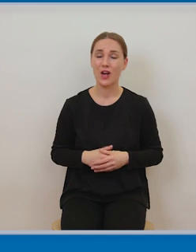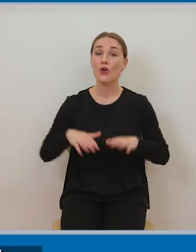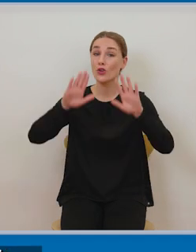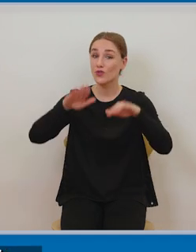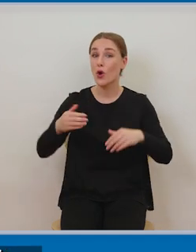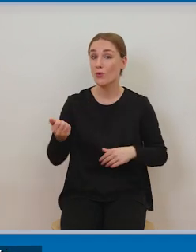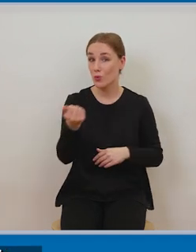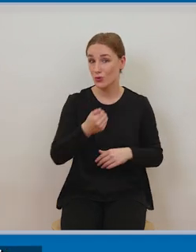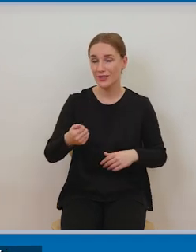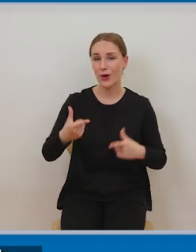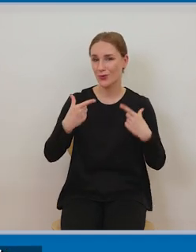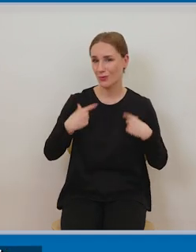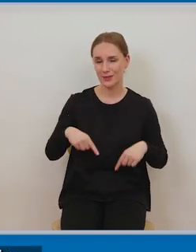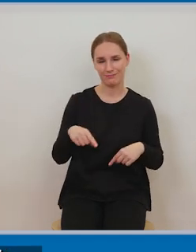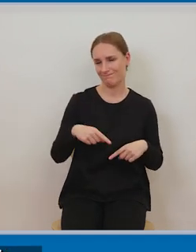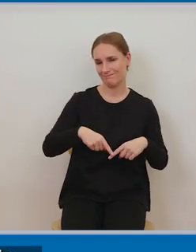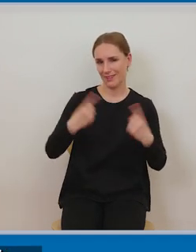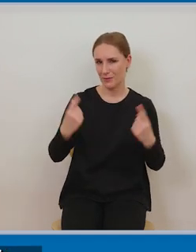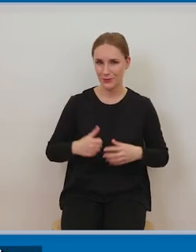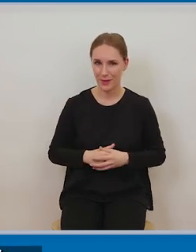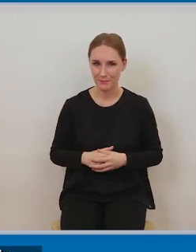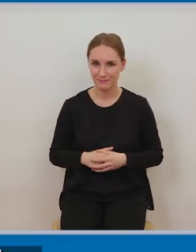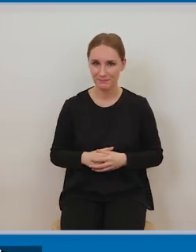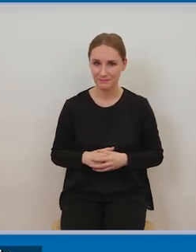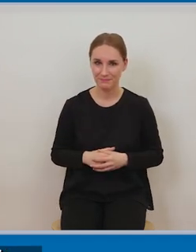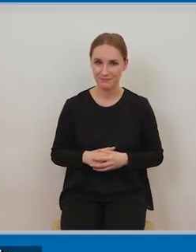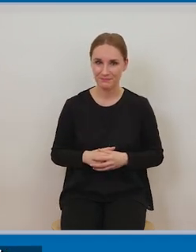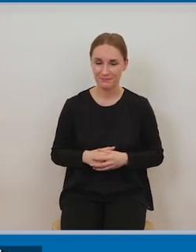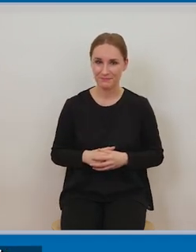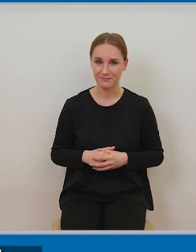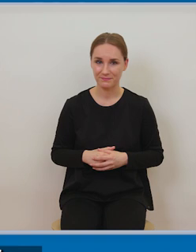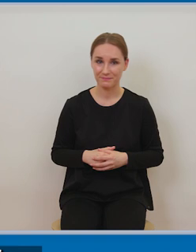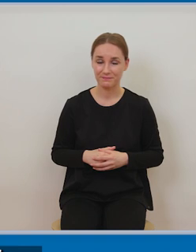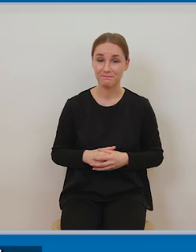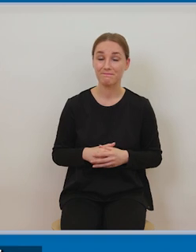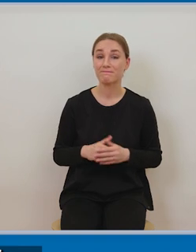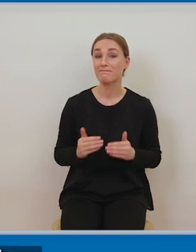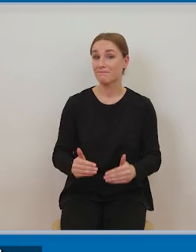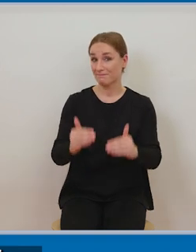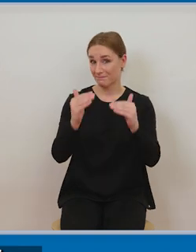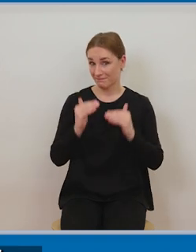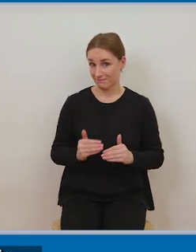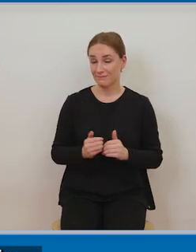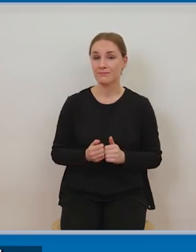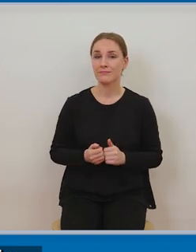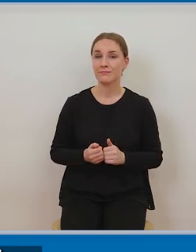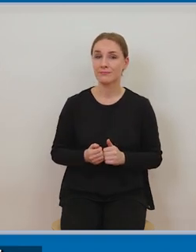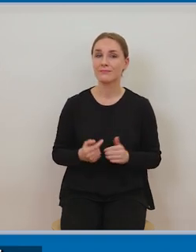opowiedzieć uregulowany w artykule 27 ma zastosowanie nie tylko do studentów z